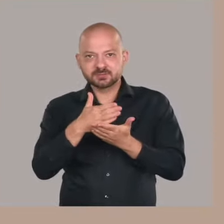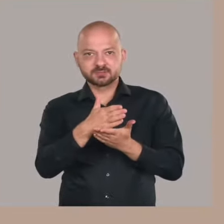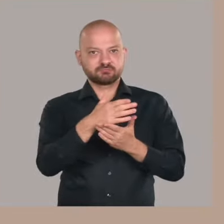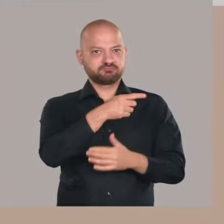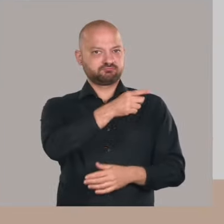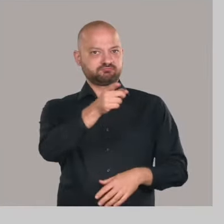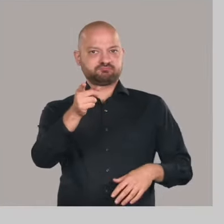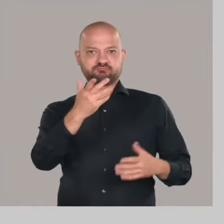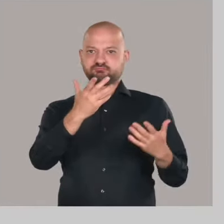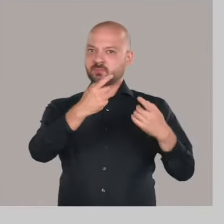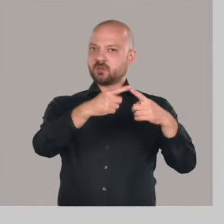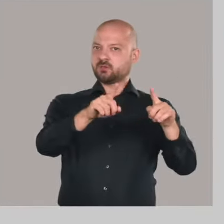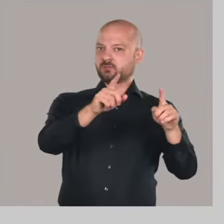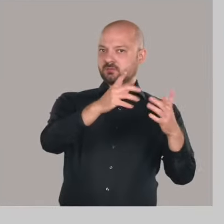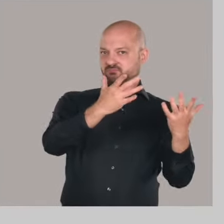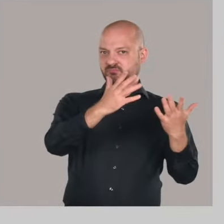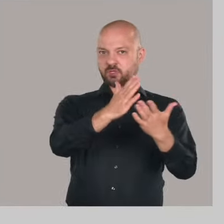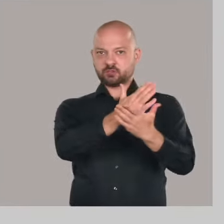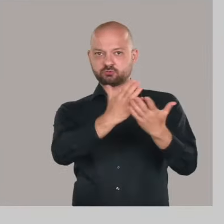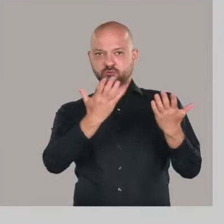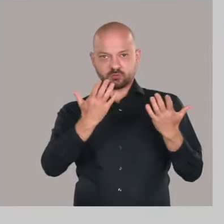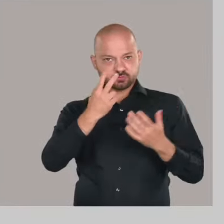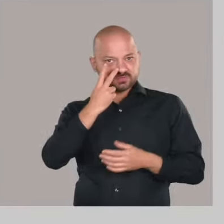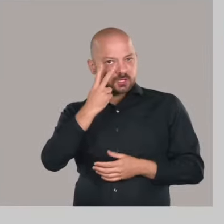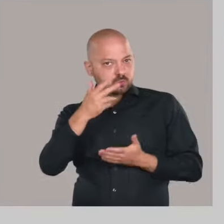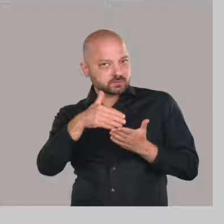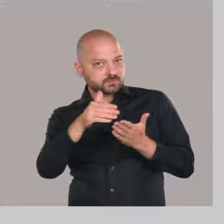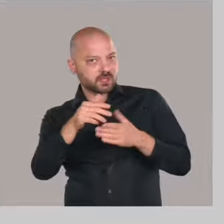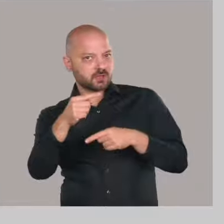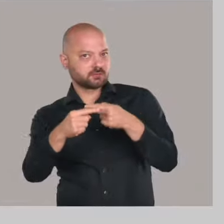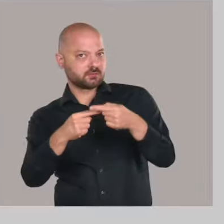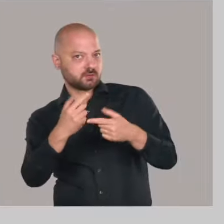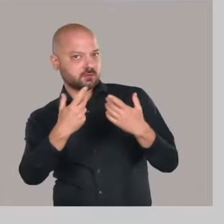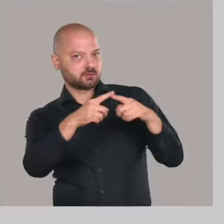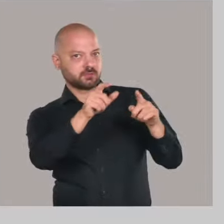Hier entscheiden andere Menschen, ob und wie der Weg weitergehen kann.